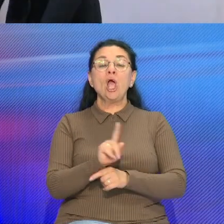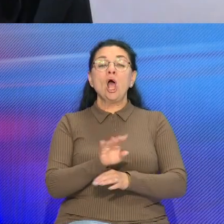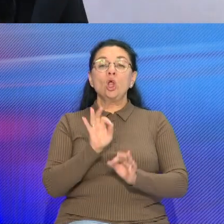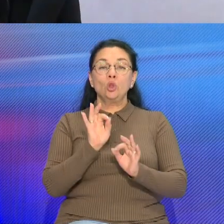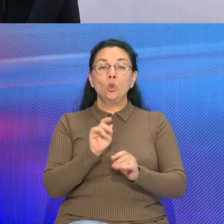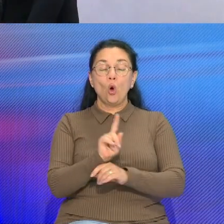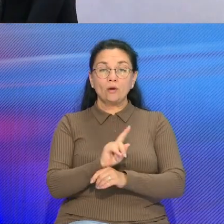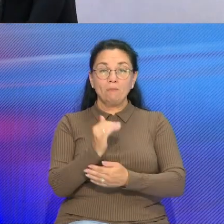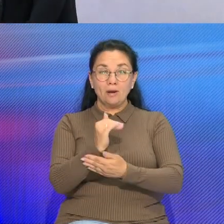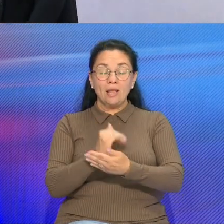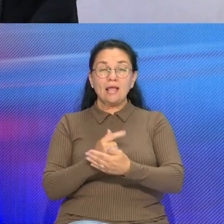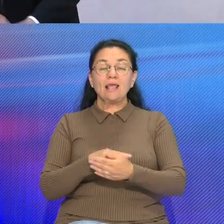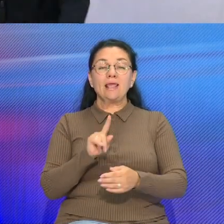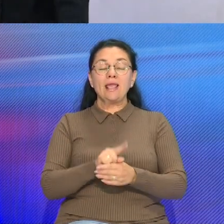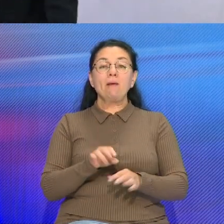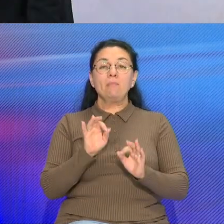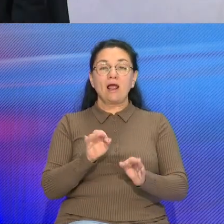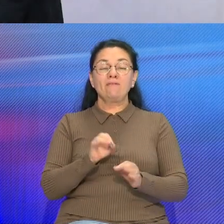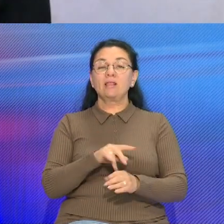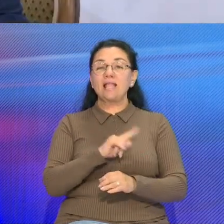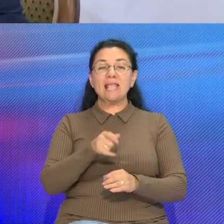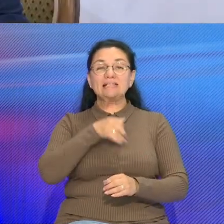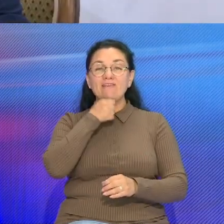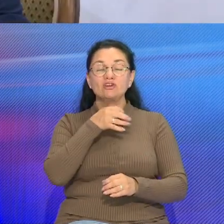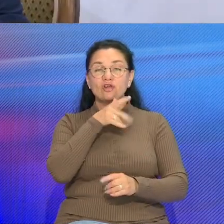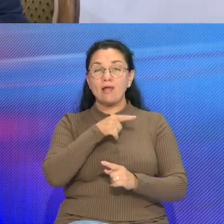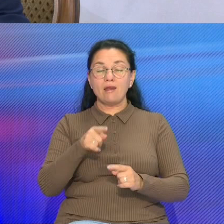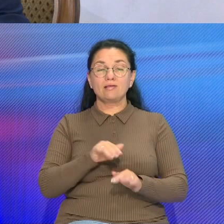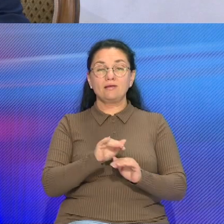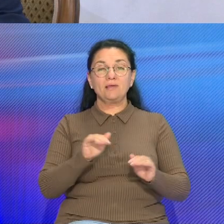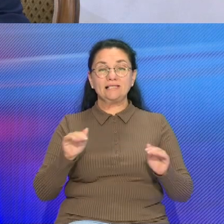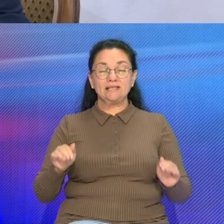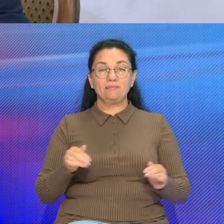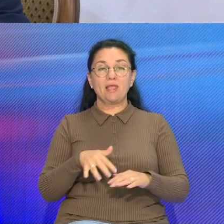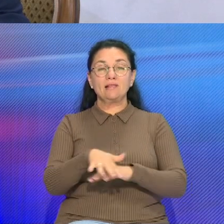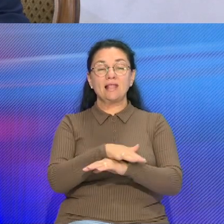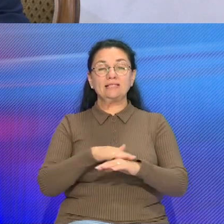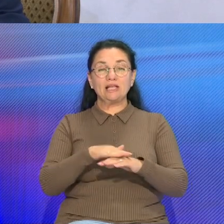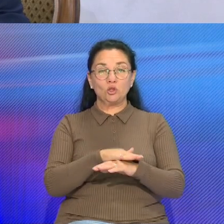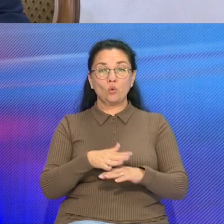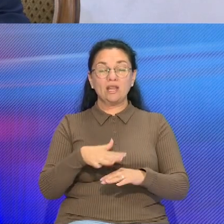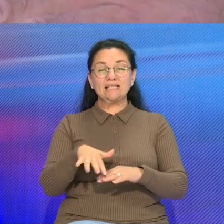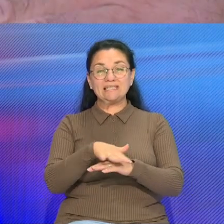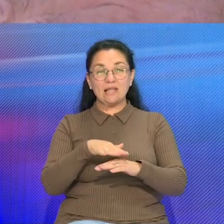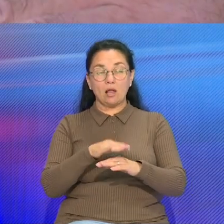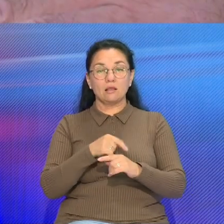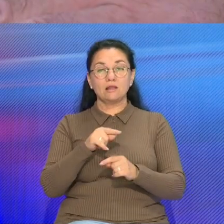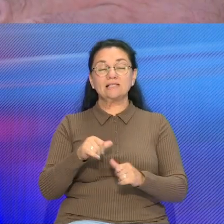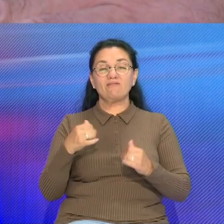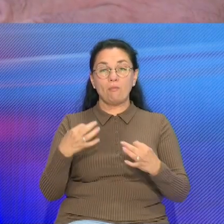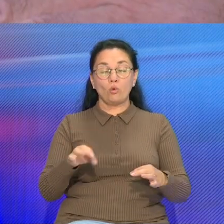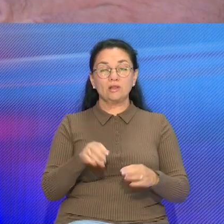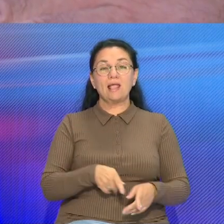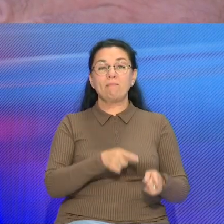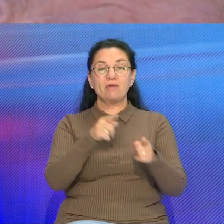пересечения границ неполнолетними детьми Узаемным признании виз на территории краин, свободным перемещении грамадян,